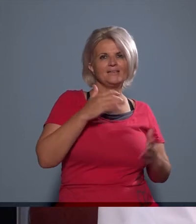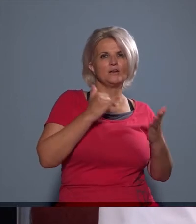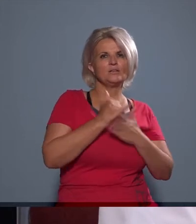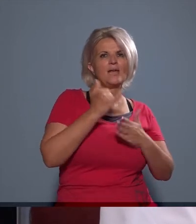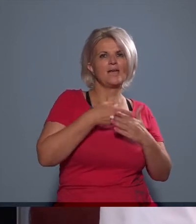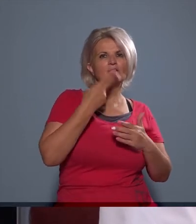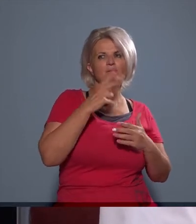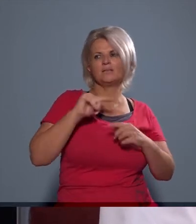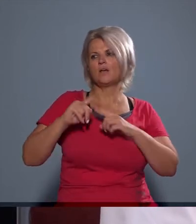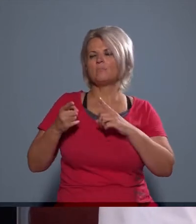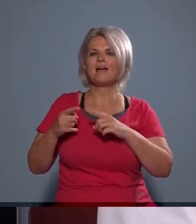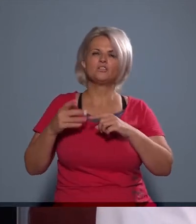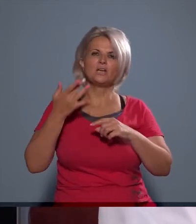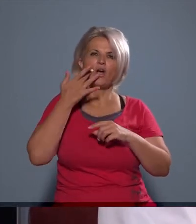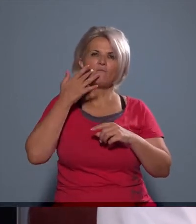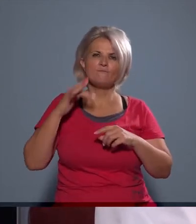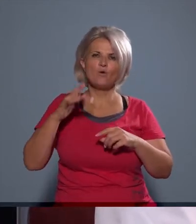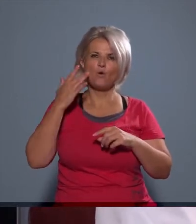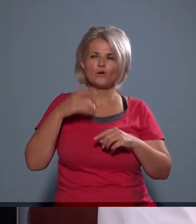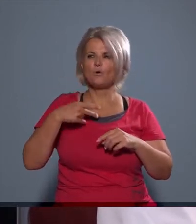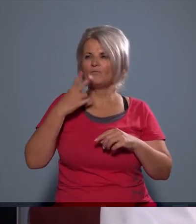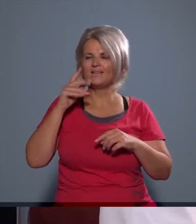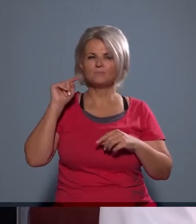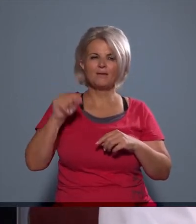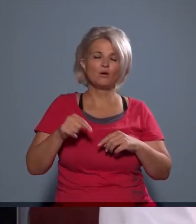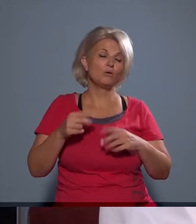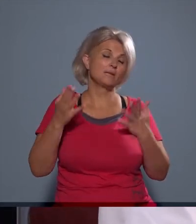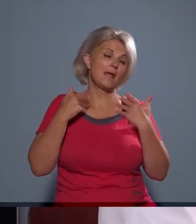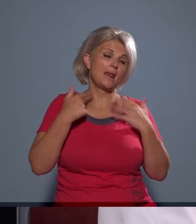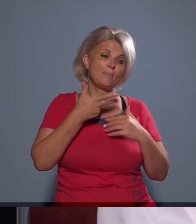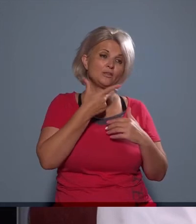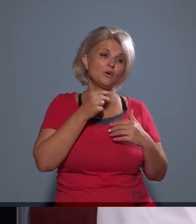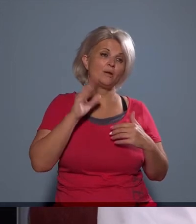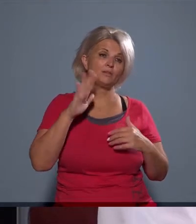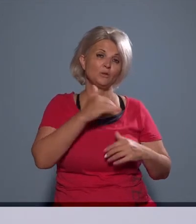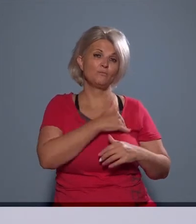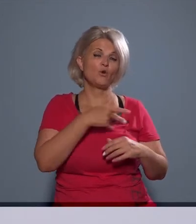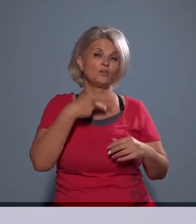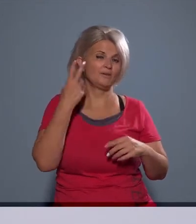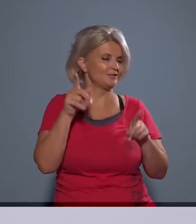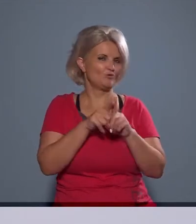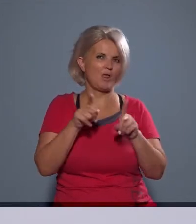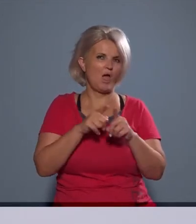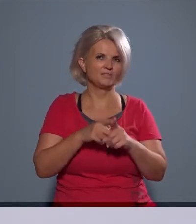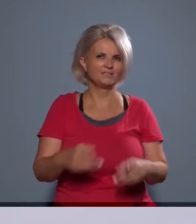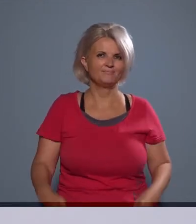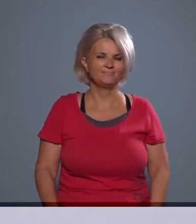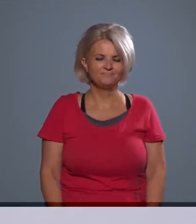átlagosan töképpen... Akkor kellemes, kellemes 35 fokos vízben állok, igen. Igen, pontosan ez az, tehát